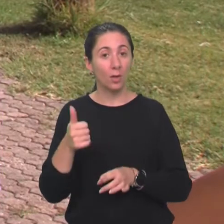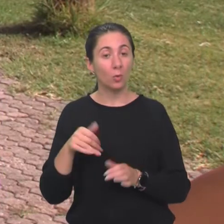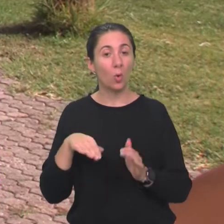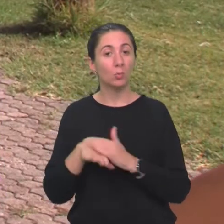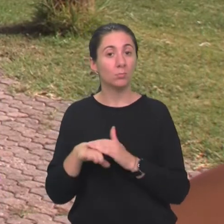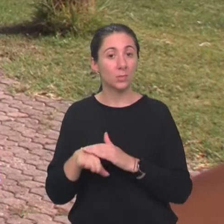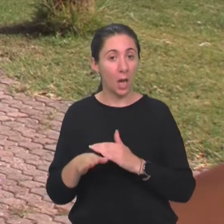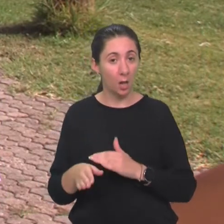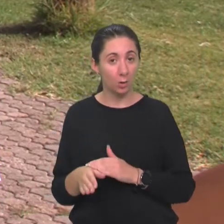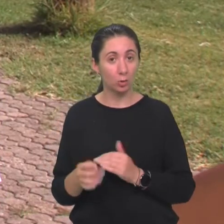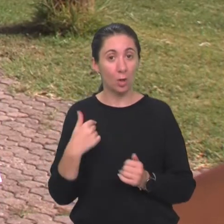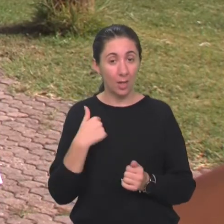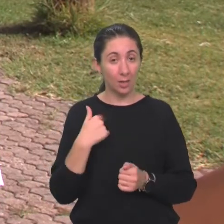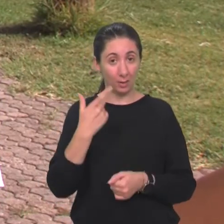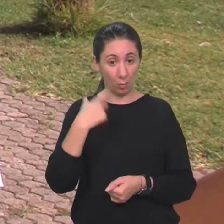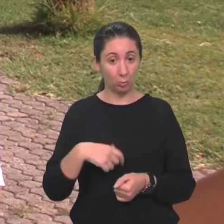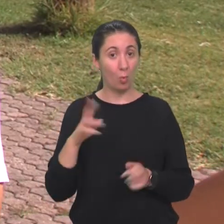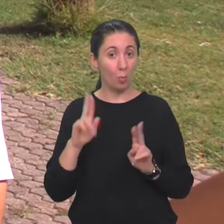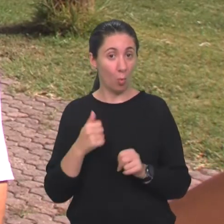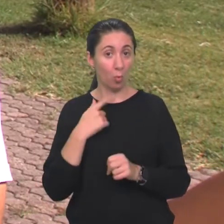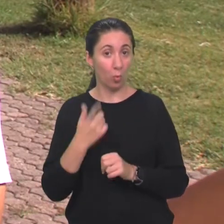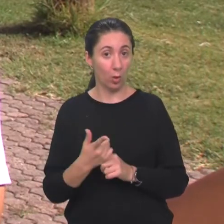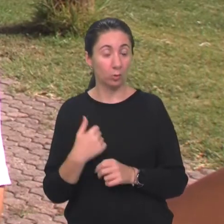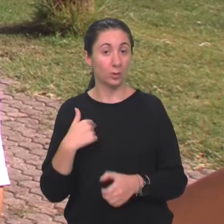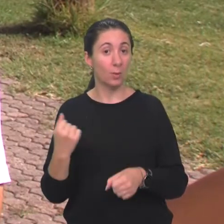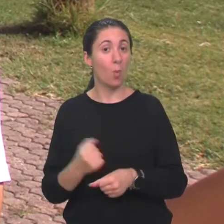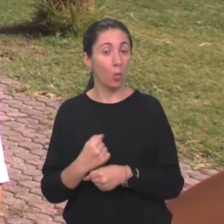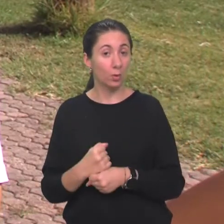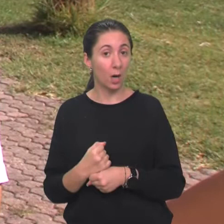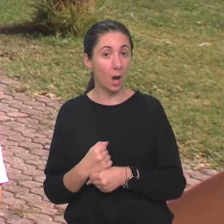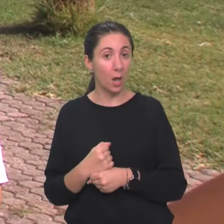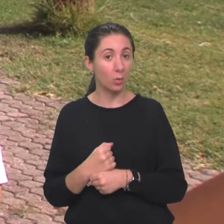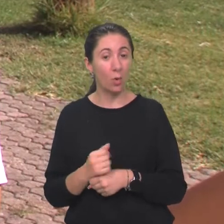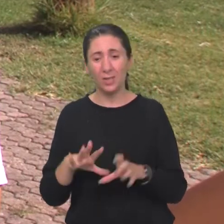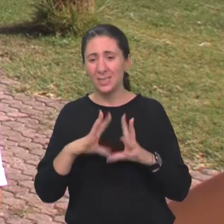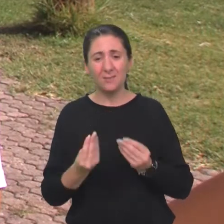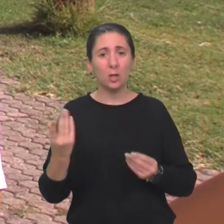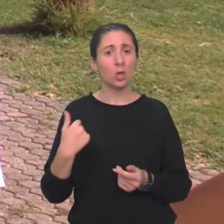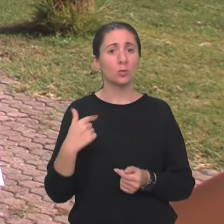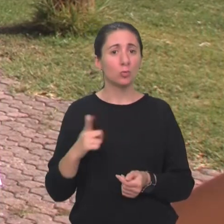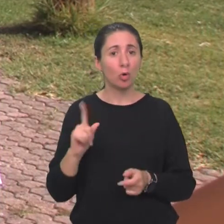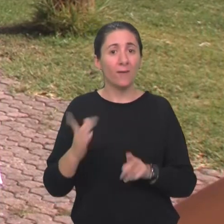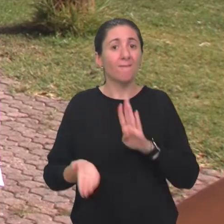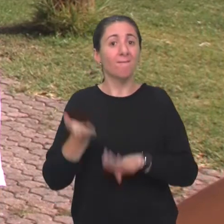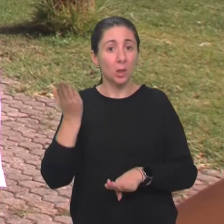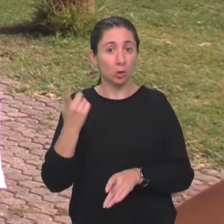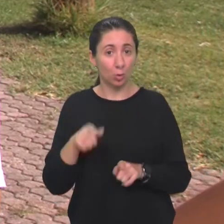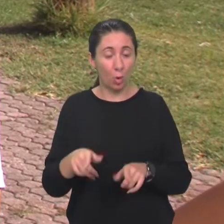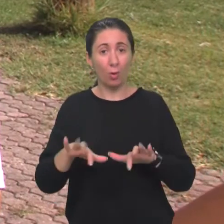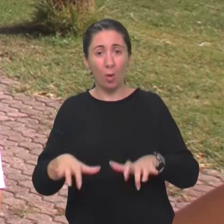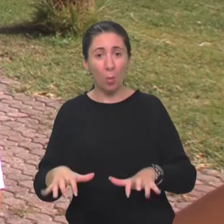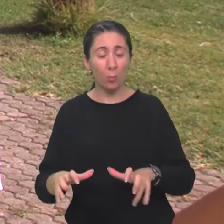skladište, znači, ja sam osobno, mogu reći, odradio sve kje se od mene očekivalo i više od toga, na